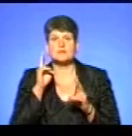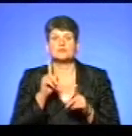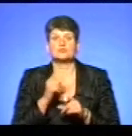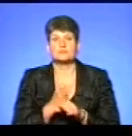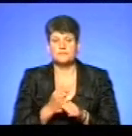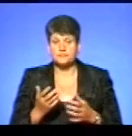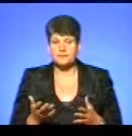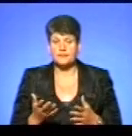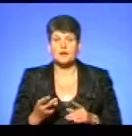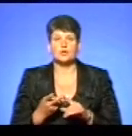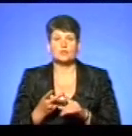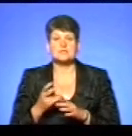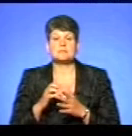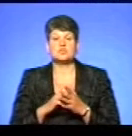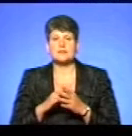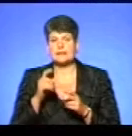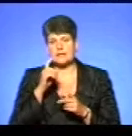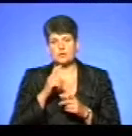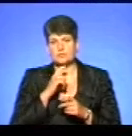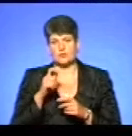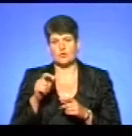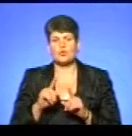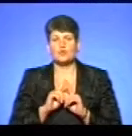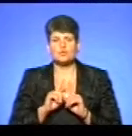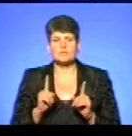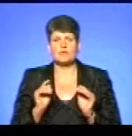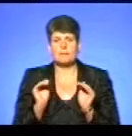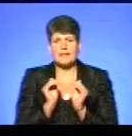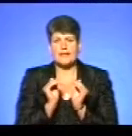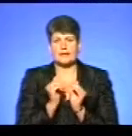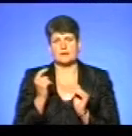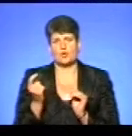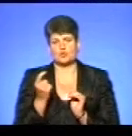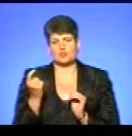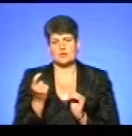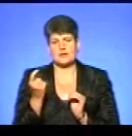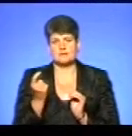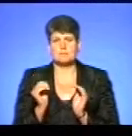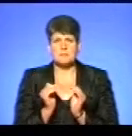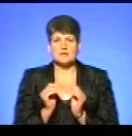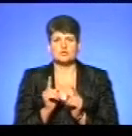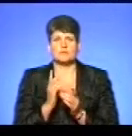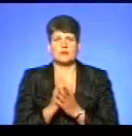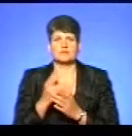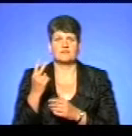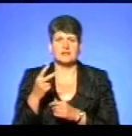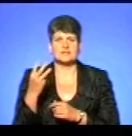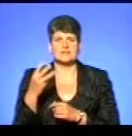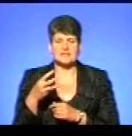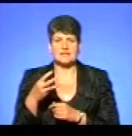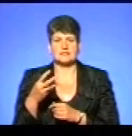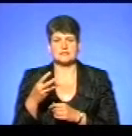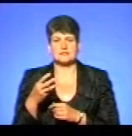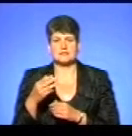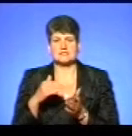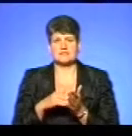причина – це нерозуміння людей, особливо з нерозуміння господарств, таких маленьких господарств, от малих, що мають по 20-30 голів з мене. А